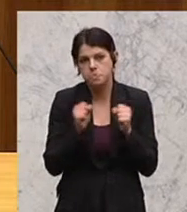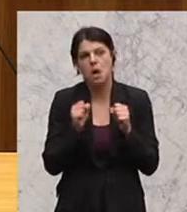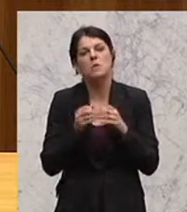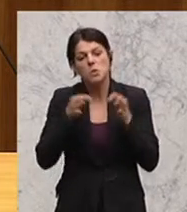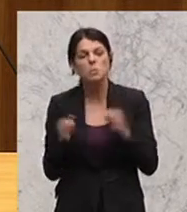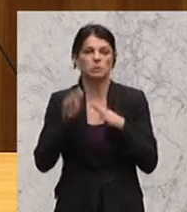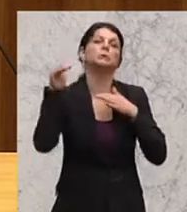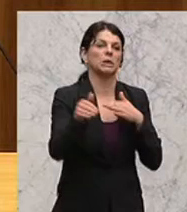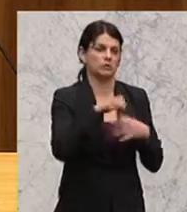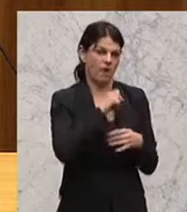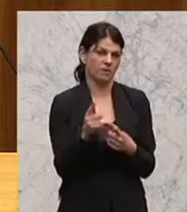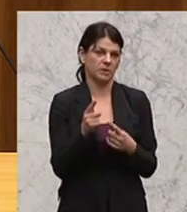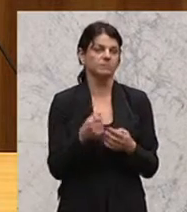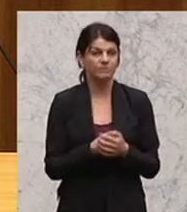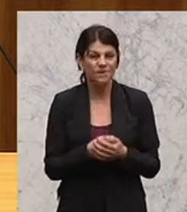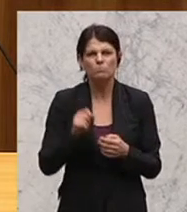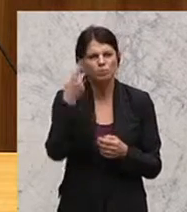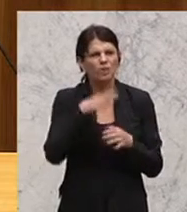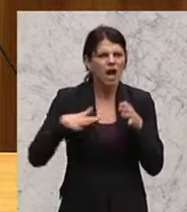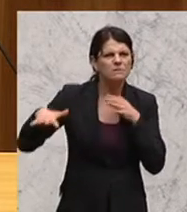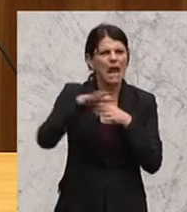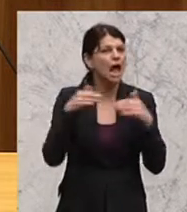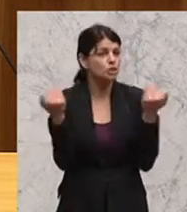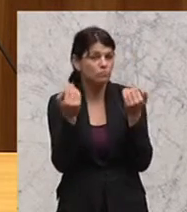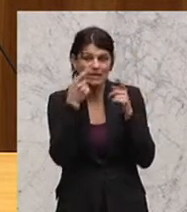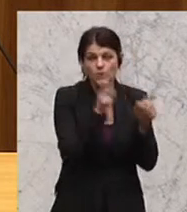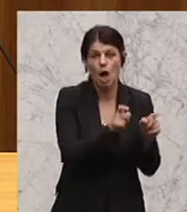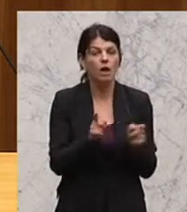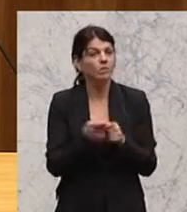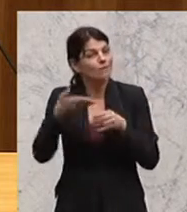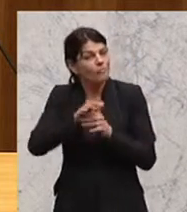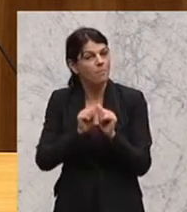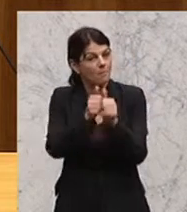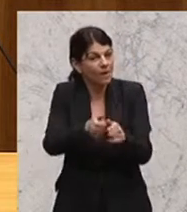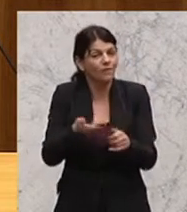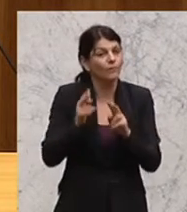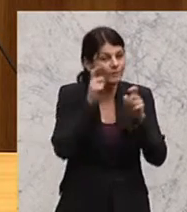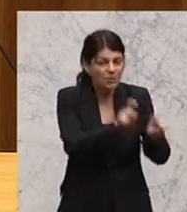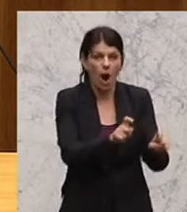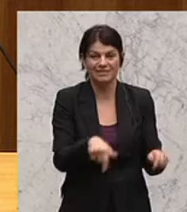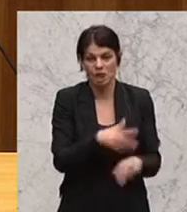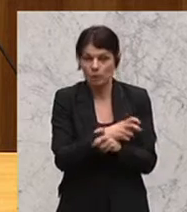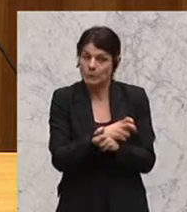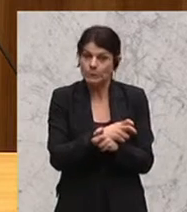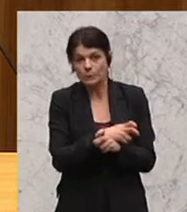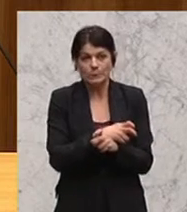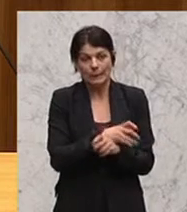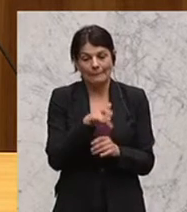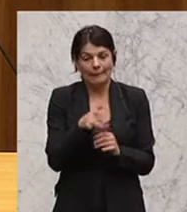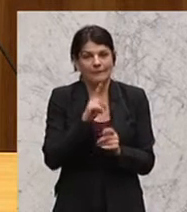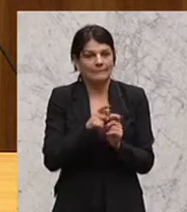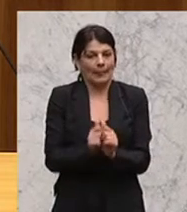weitergebracht. Ich glaube, gerade im Bereich der Palliativversorgung, der Hospizversorgung ist Österreich vielleicht manchmal ein bisschen